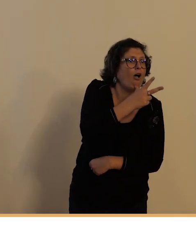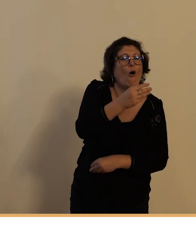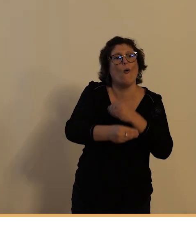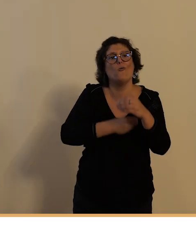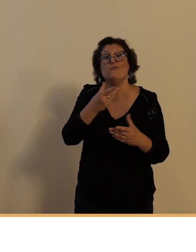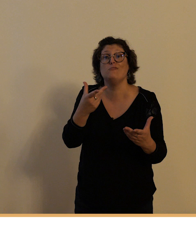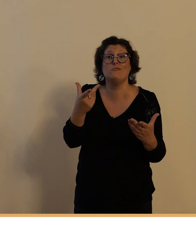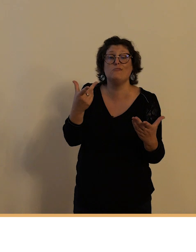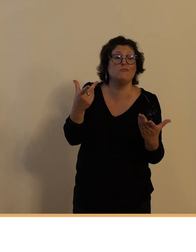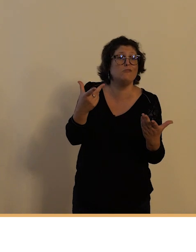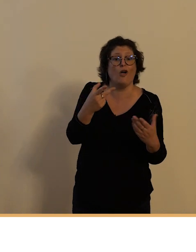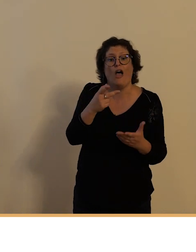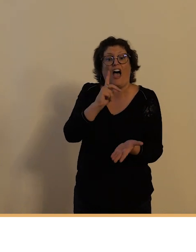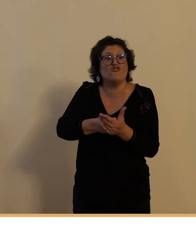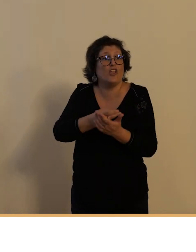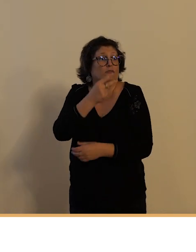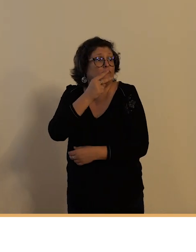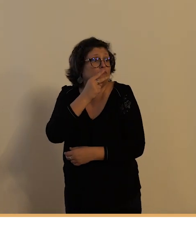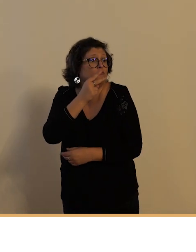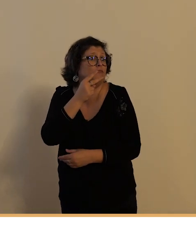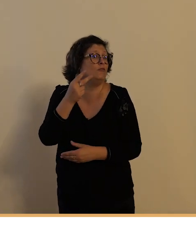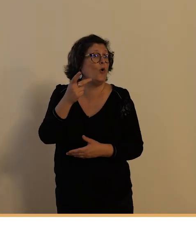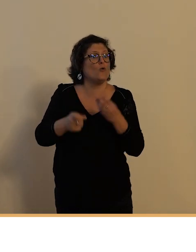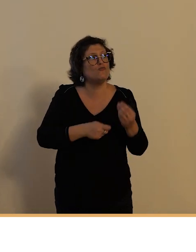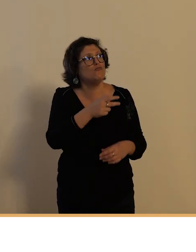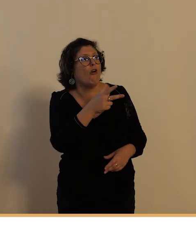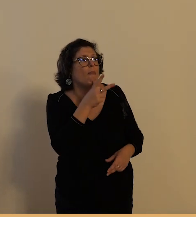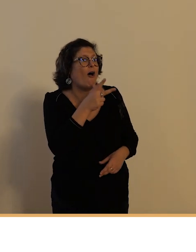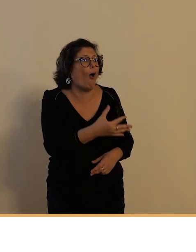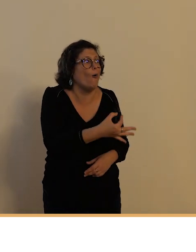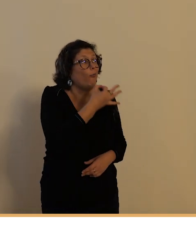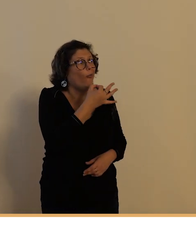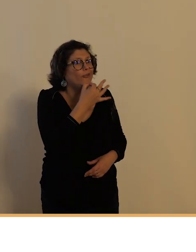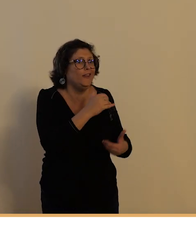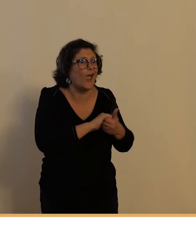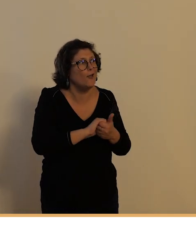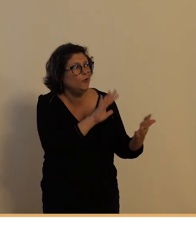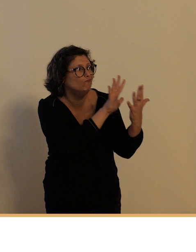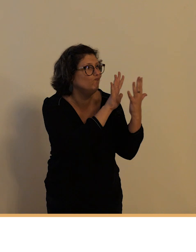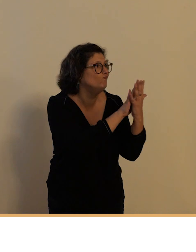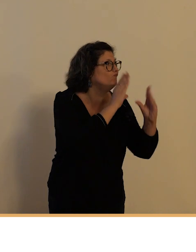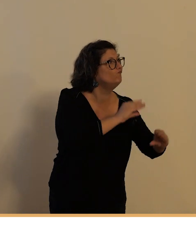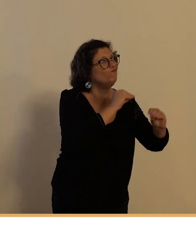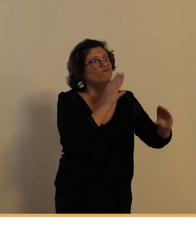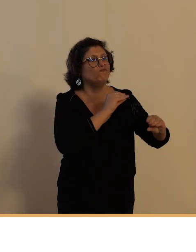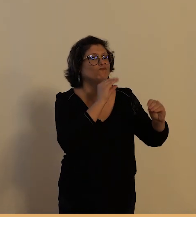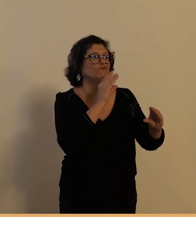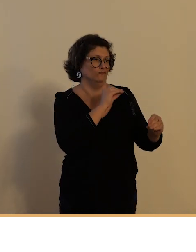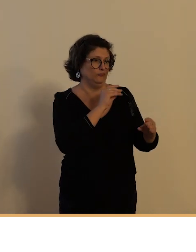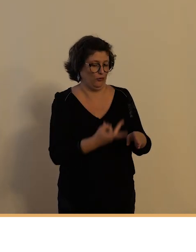acheter son tabac son paquet de tabac ou boire un verre avec ses amis et ici